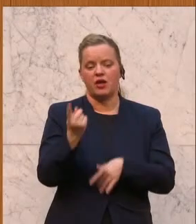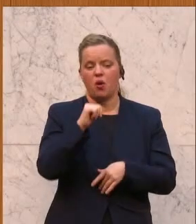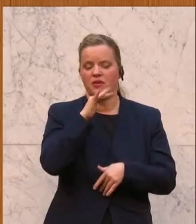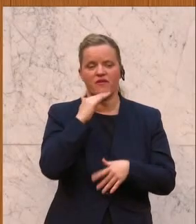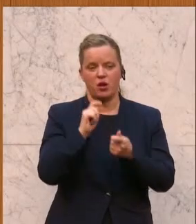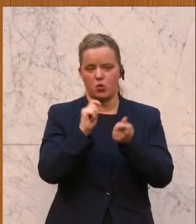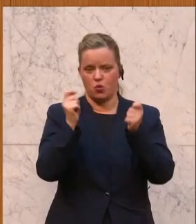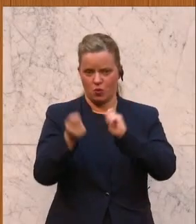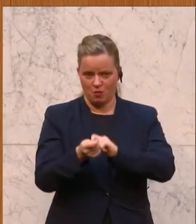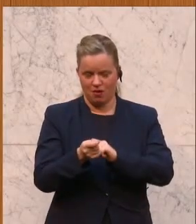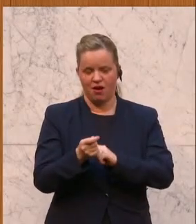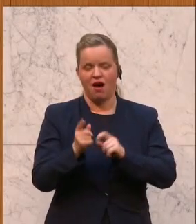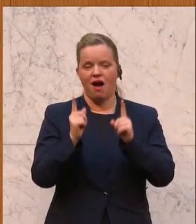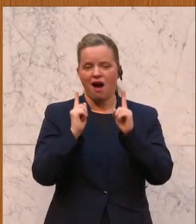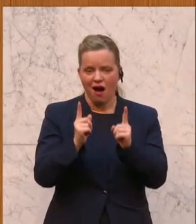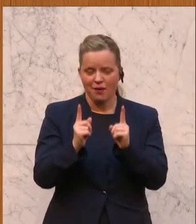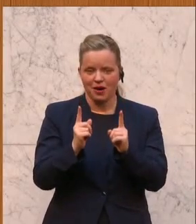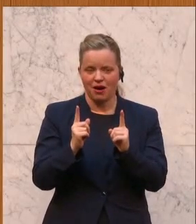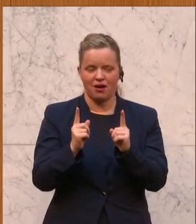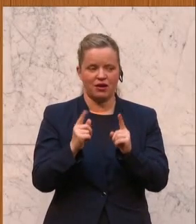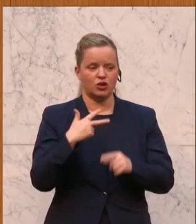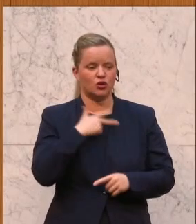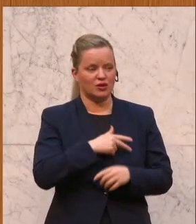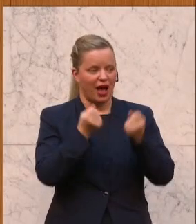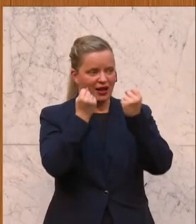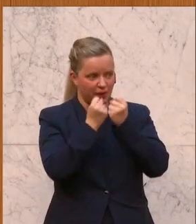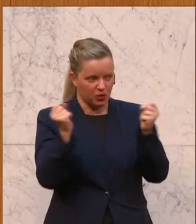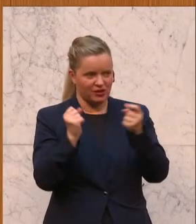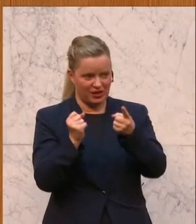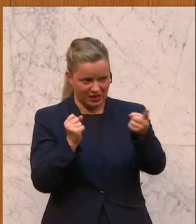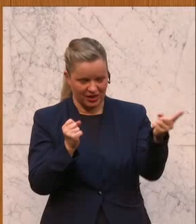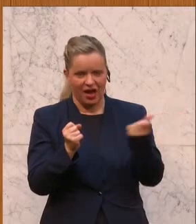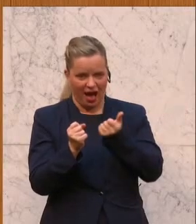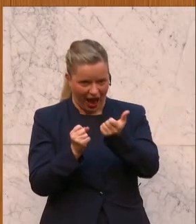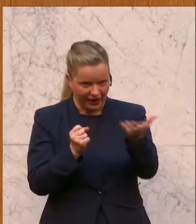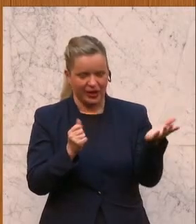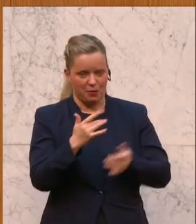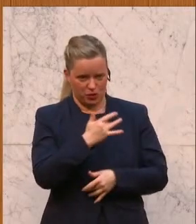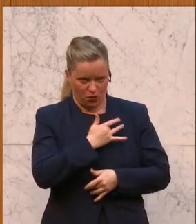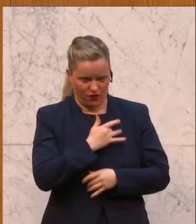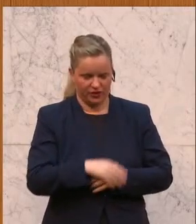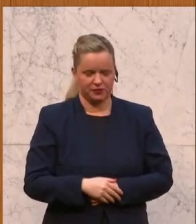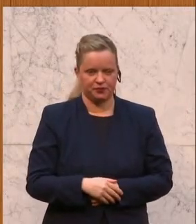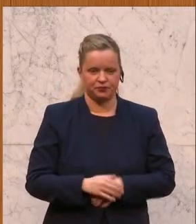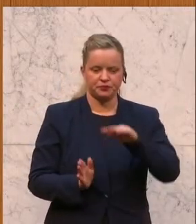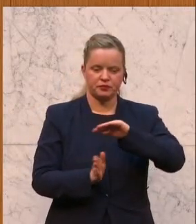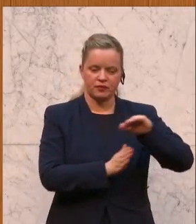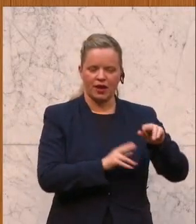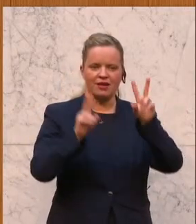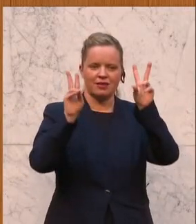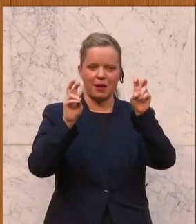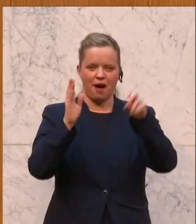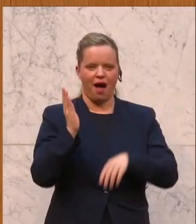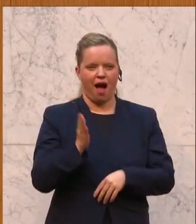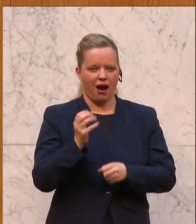es ist klar, dass natürlich auch gerade bei der Sozialdemokratie einige betroffen sind. Dann das Thema Hackler-Pension, da schaue ich jetzt